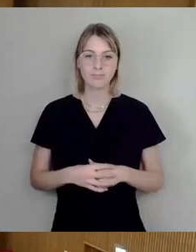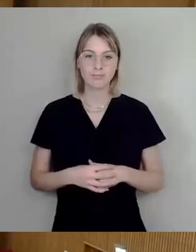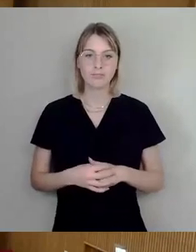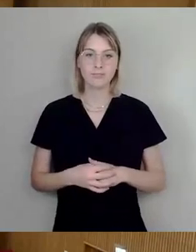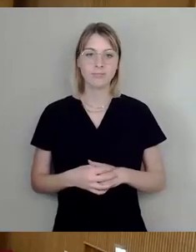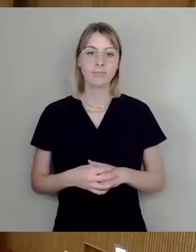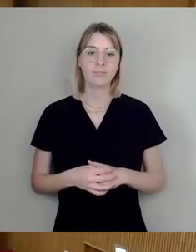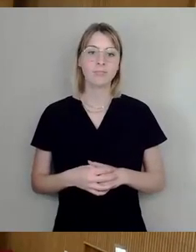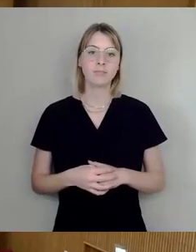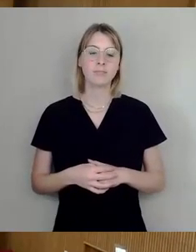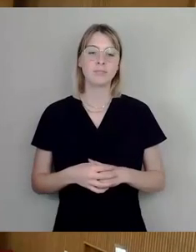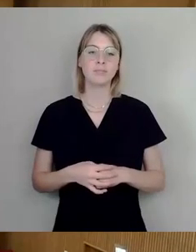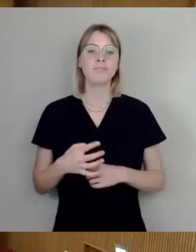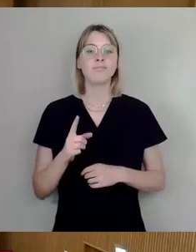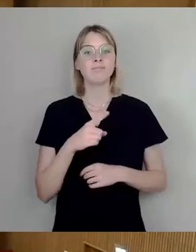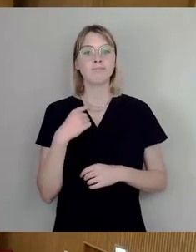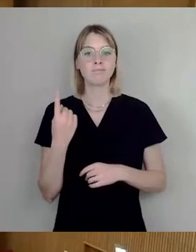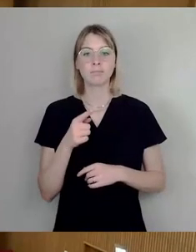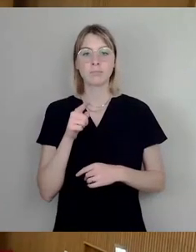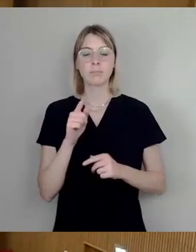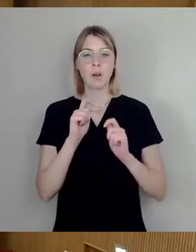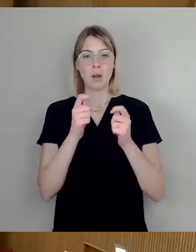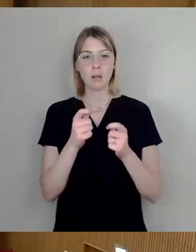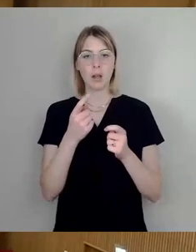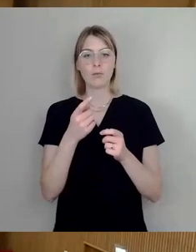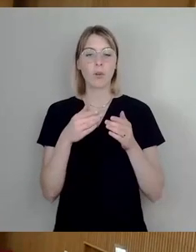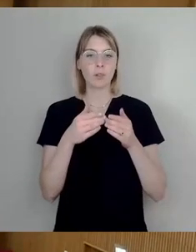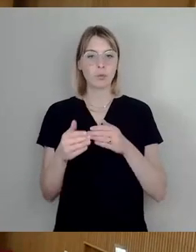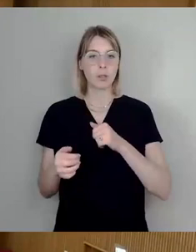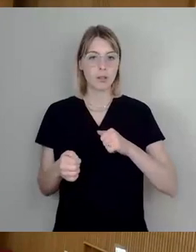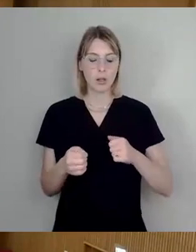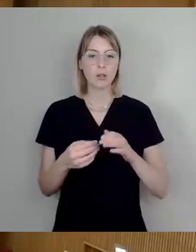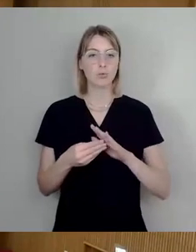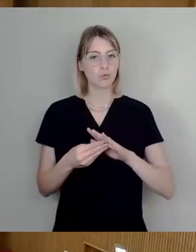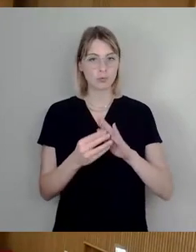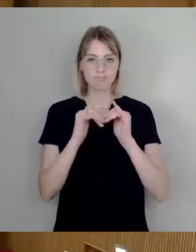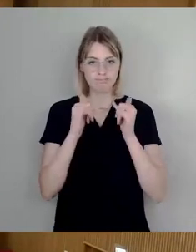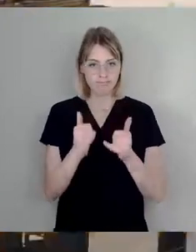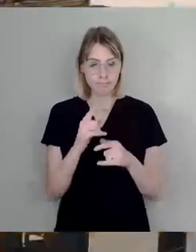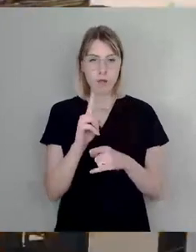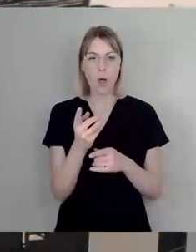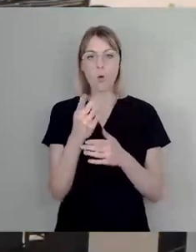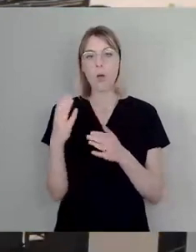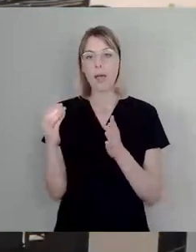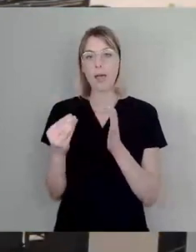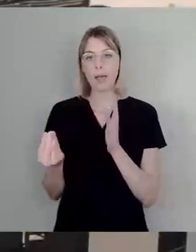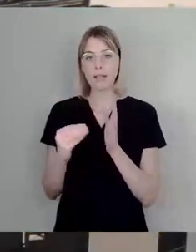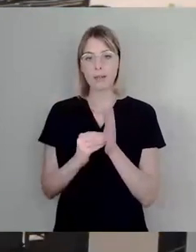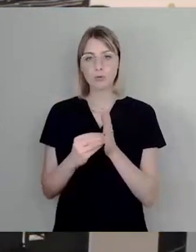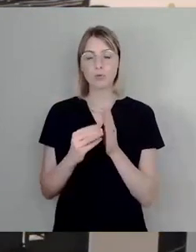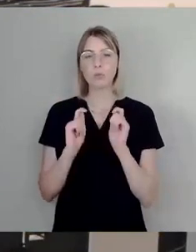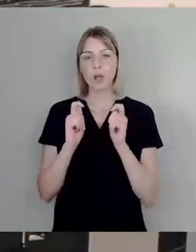wir unterstützen den Antrag der Linken und auch teilweise den Ergänzungsantrag oder